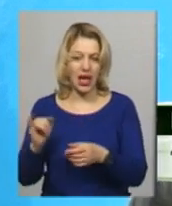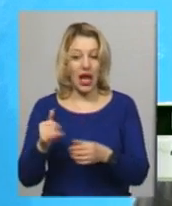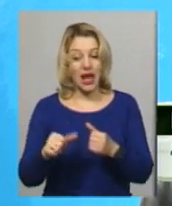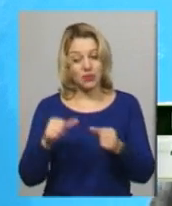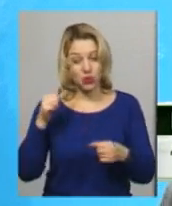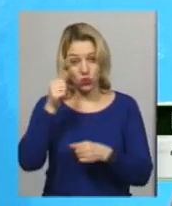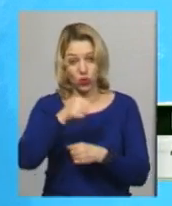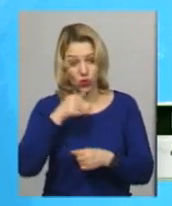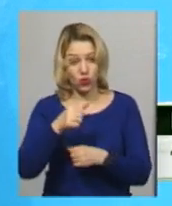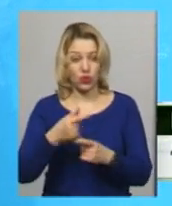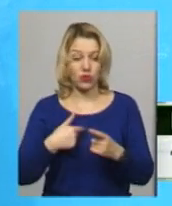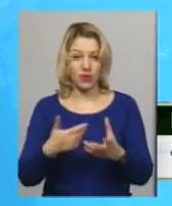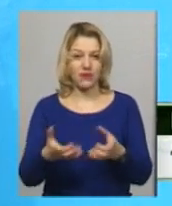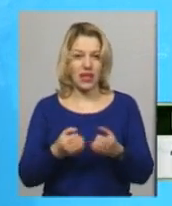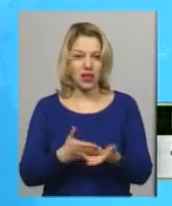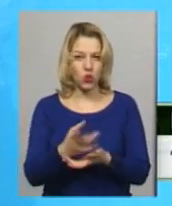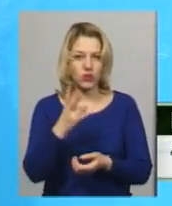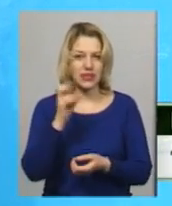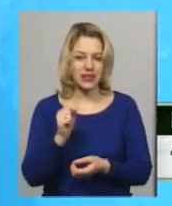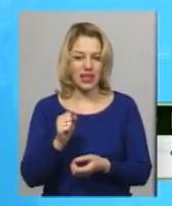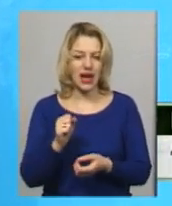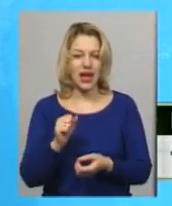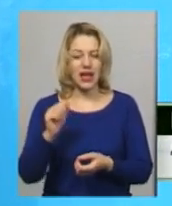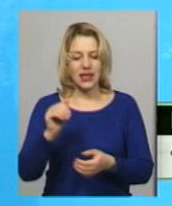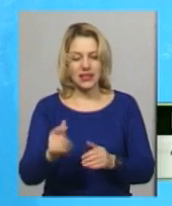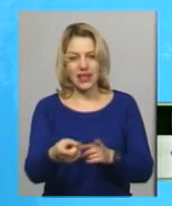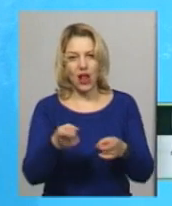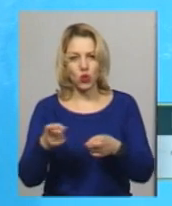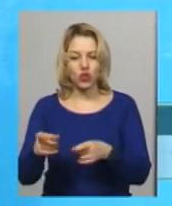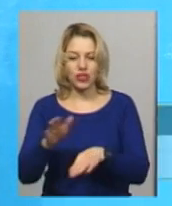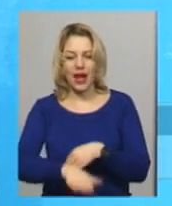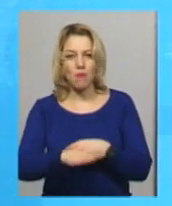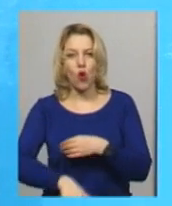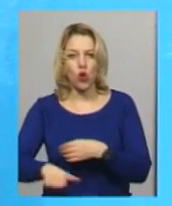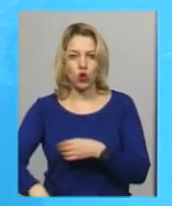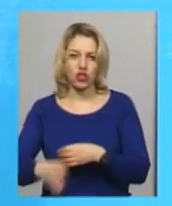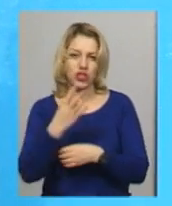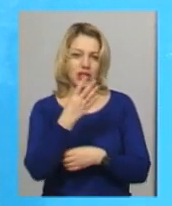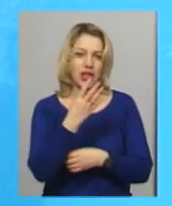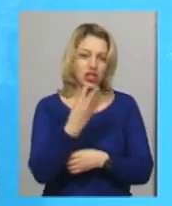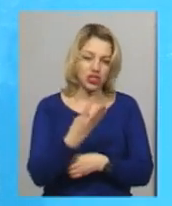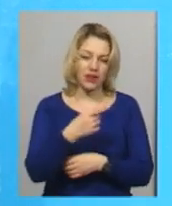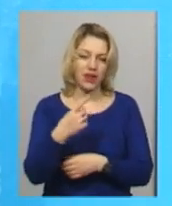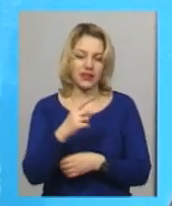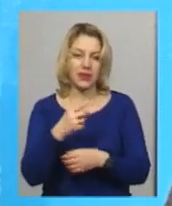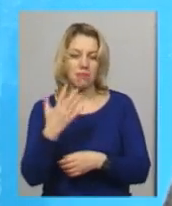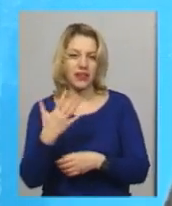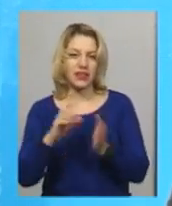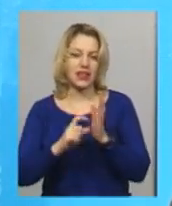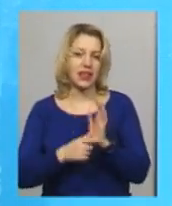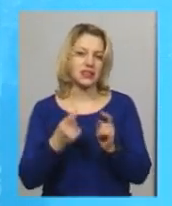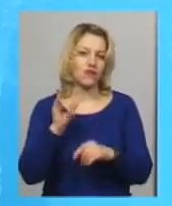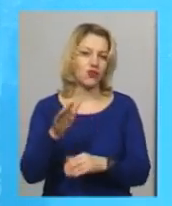минулого року ми взяли курс на завучення наймолодших рухуванців, це четверті-п'яті класи і вони мають такий